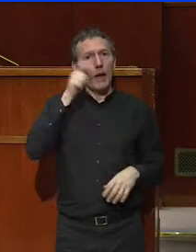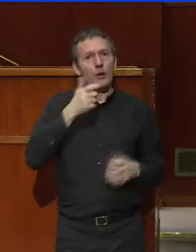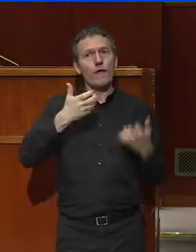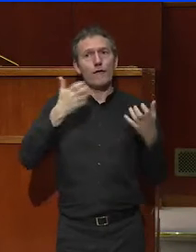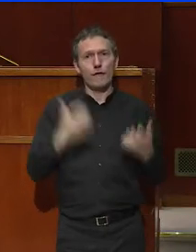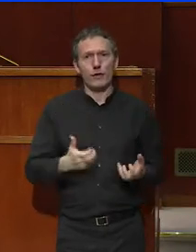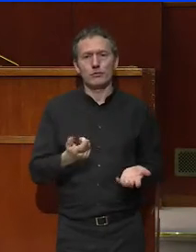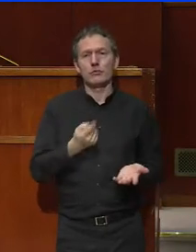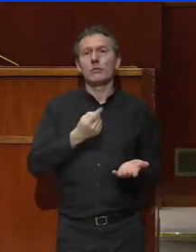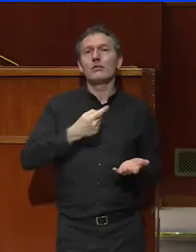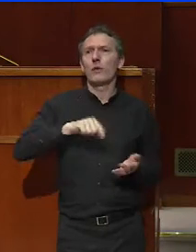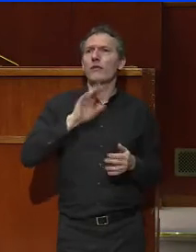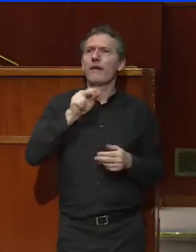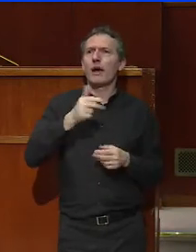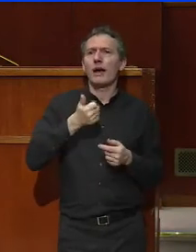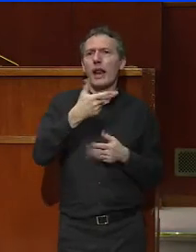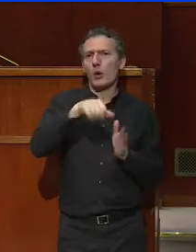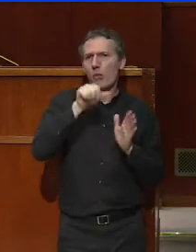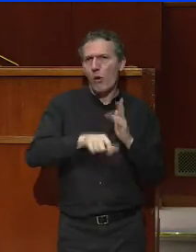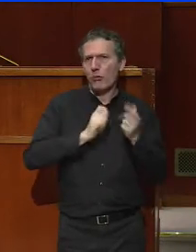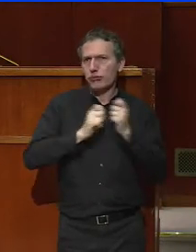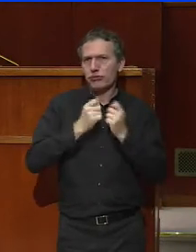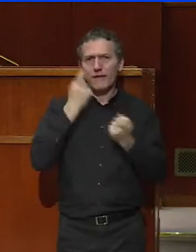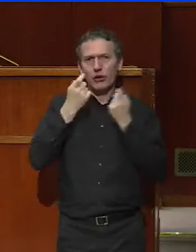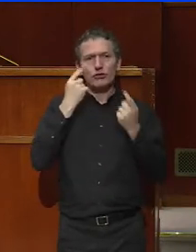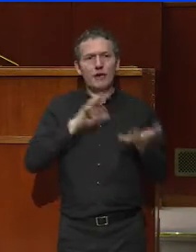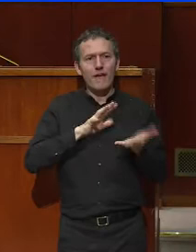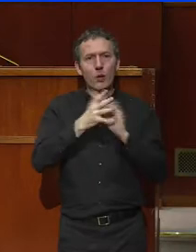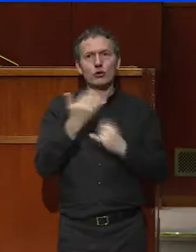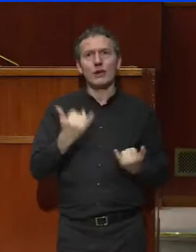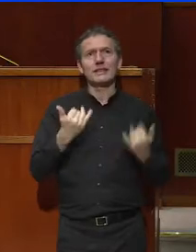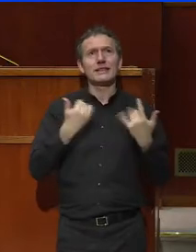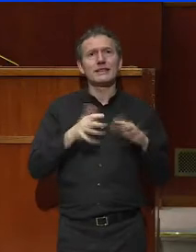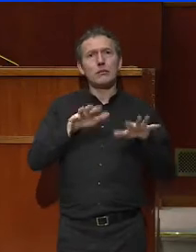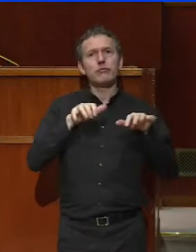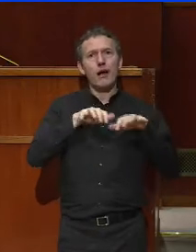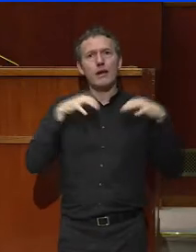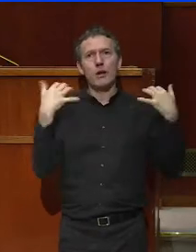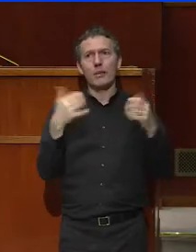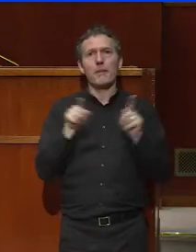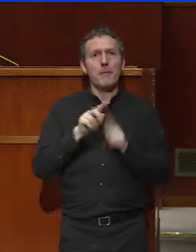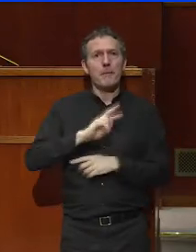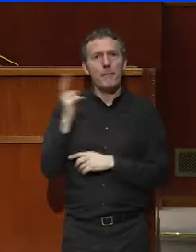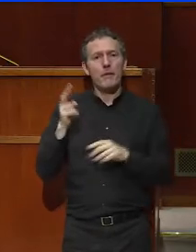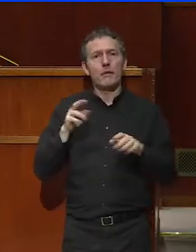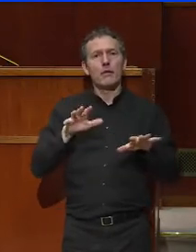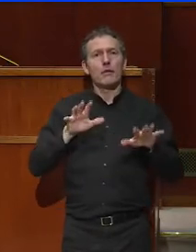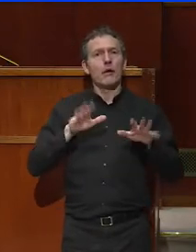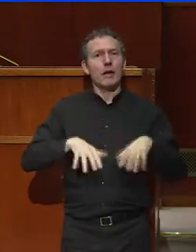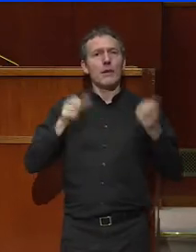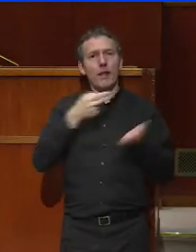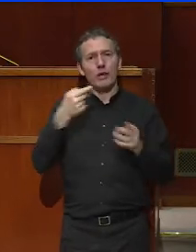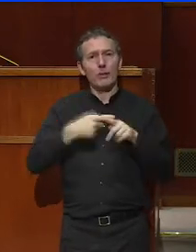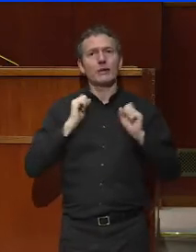Nous aurons bien sûr l'occasion d'échanger dans les prochains mois sur les évolutions qui concernent votre Assemblée, comme celles qui toucheront l'Assemblée nationale et le Sénat.